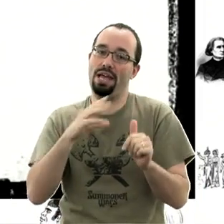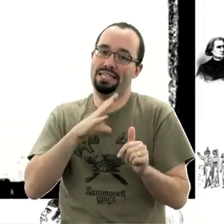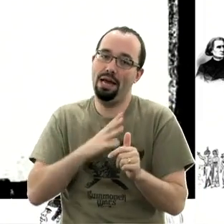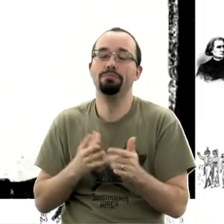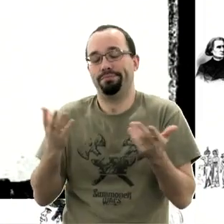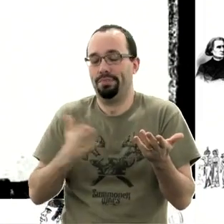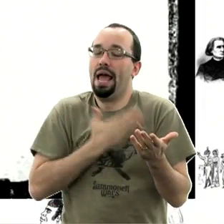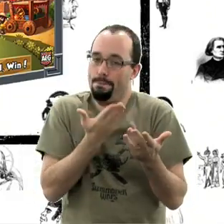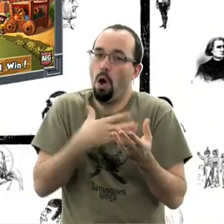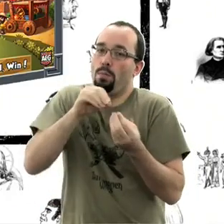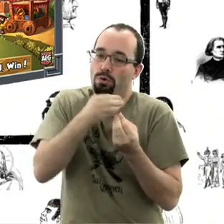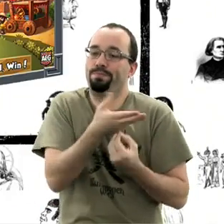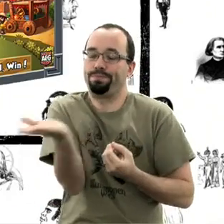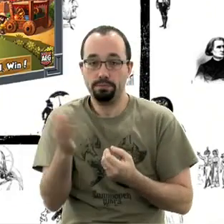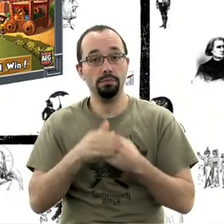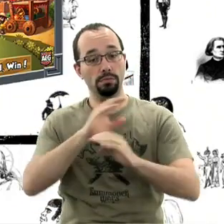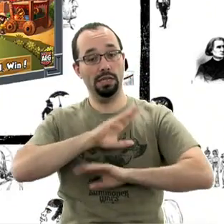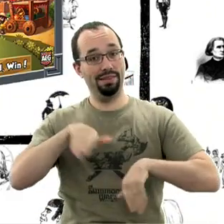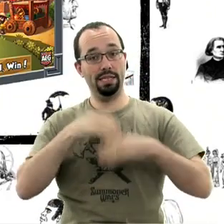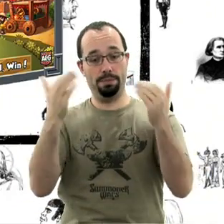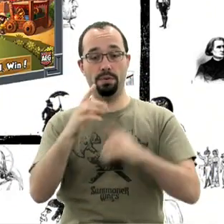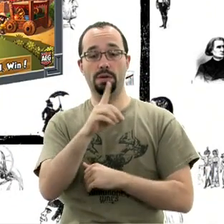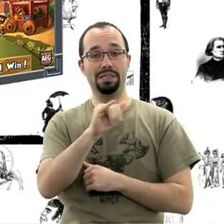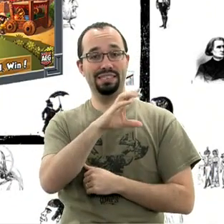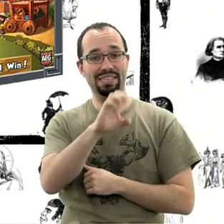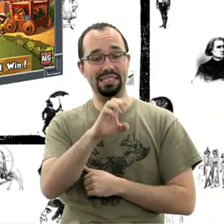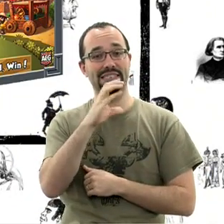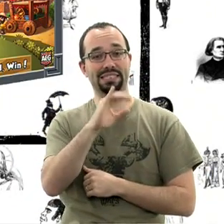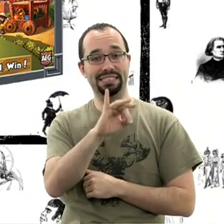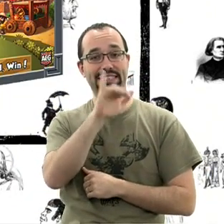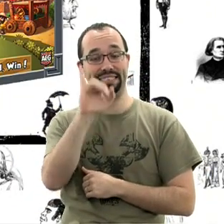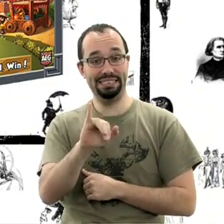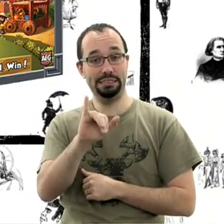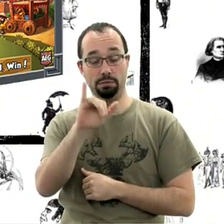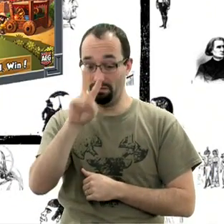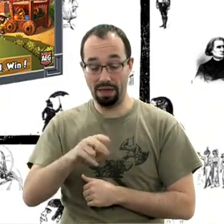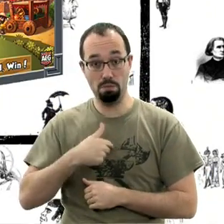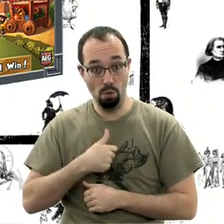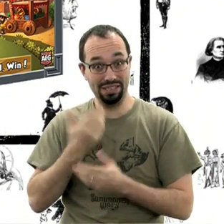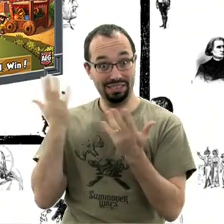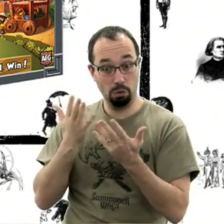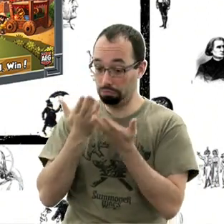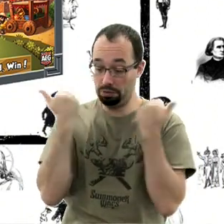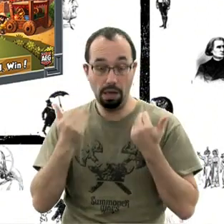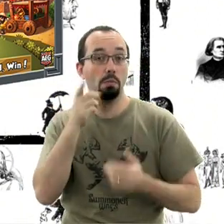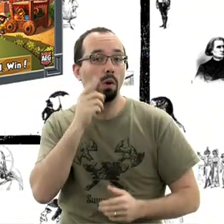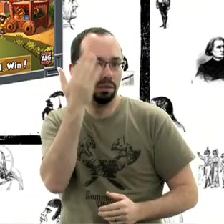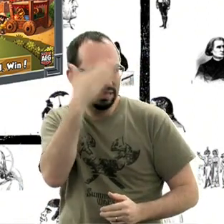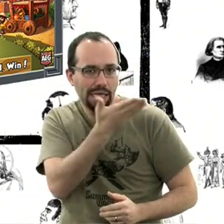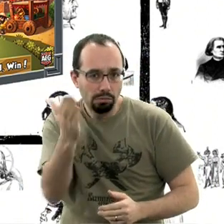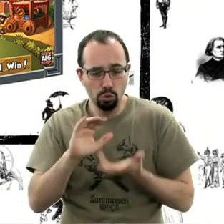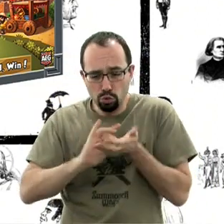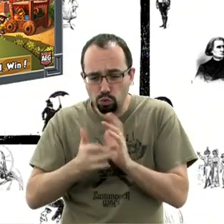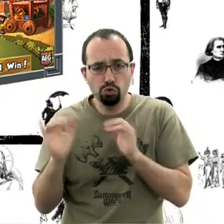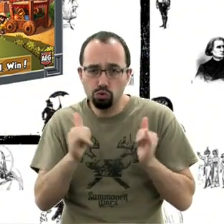Dice City. Alors, Dice City, moi, personnellement, je ne sais pas ce que c'est. Parce que vous savez que je ne peux plus jouer à tout. il se trouve que